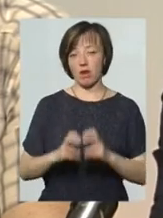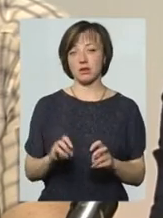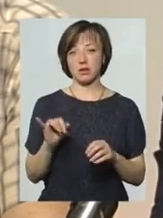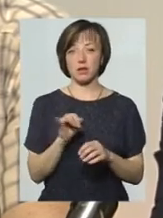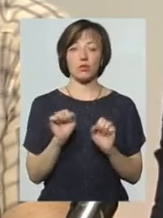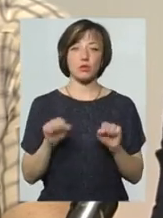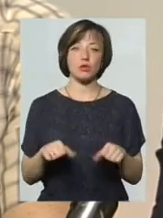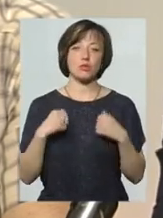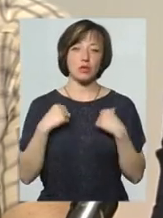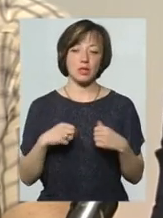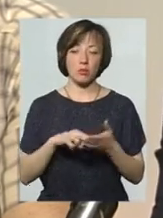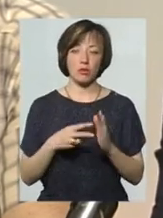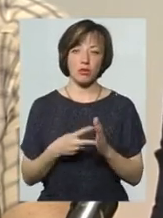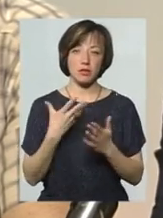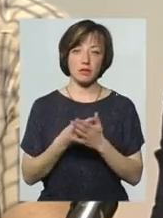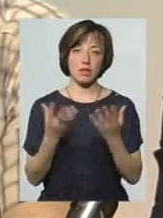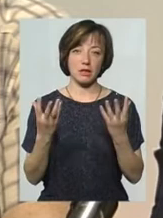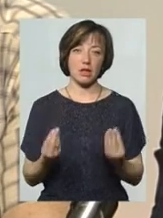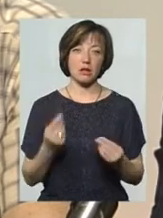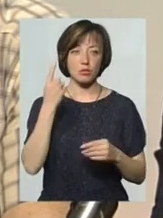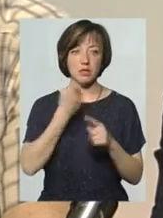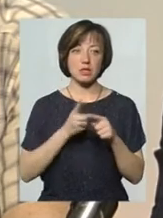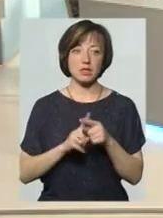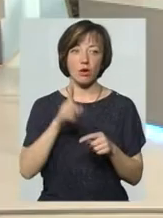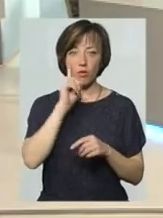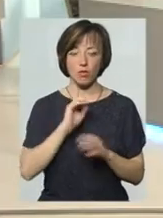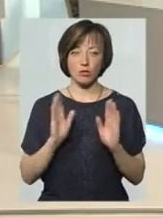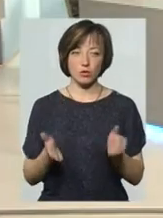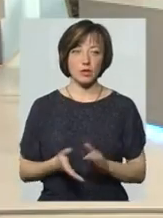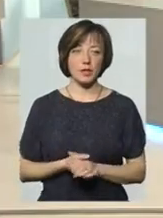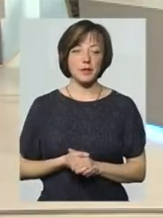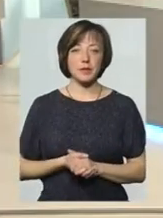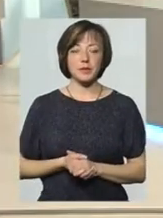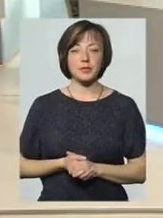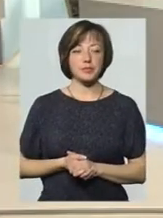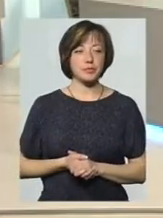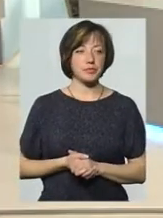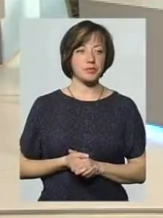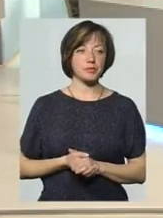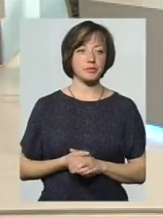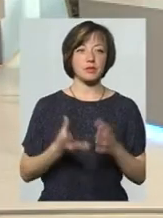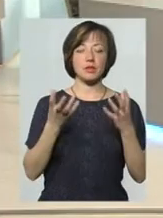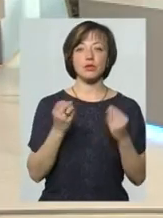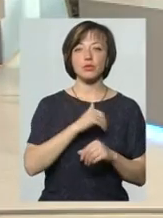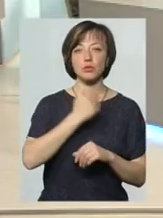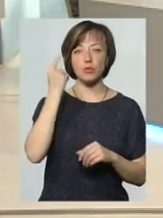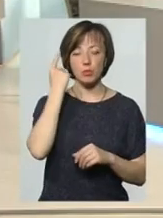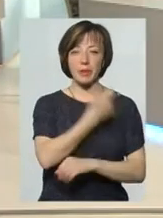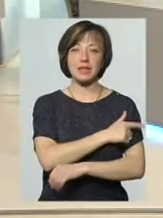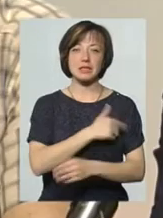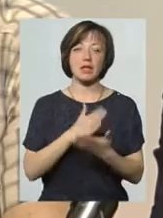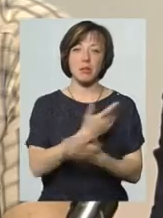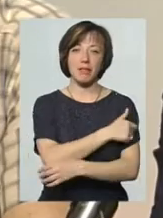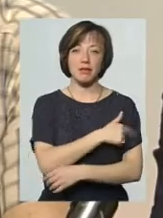тоді вони можуть спланувати якось свій день. І я думаю, що це буде комфортніше. Крім того, хочемо подумати ще, тому що медицина є медицина.